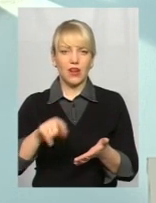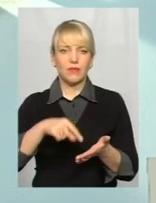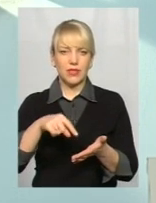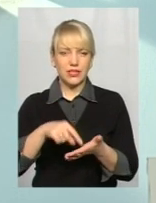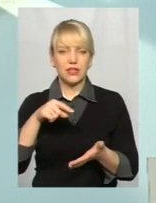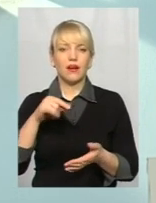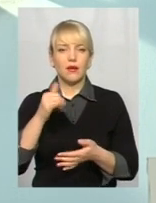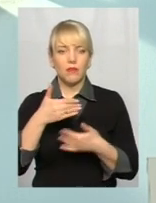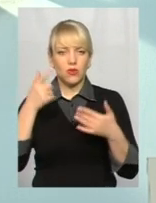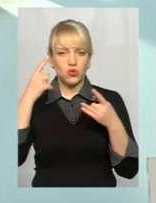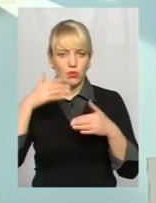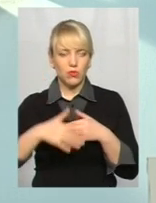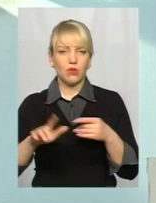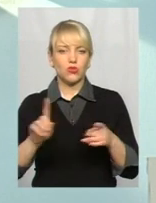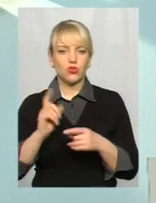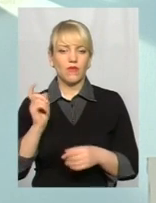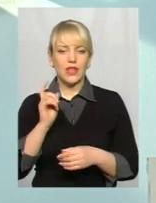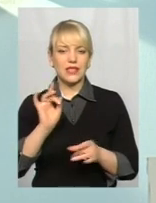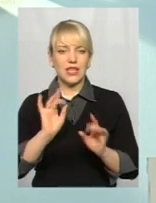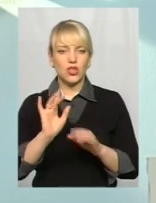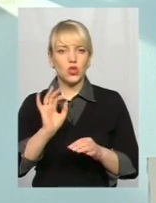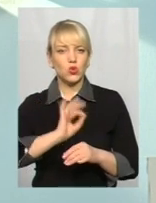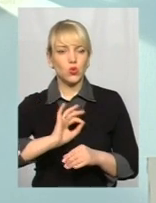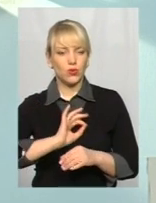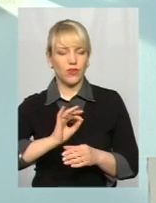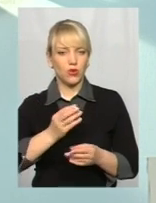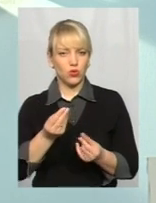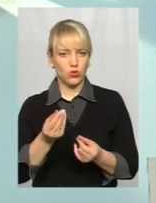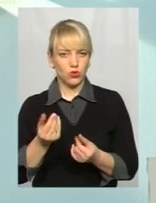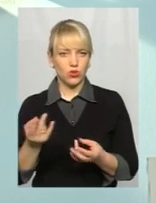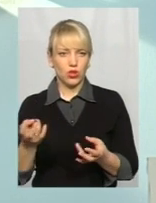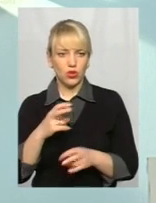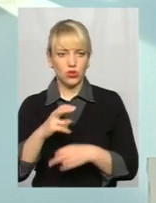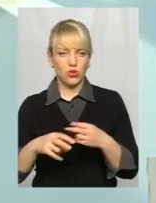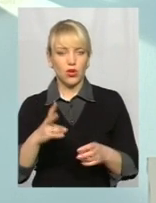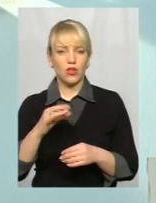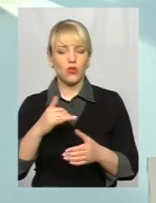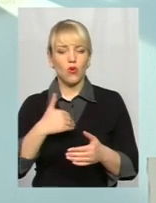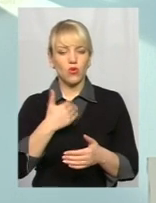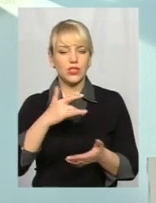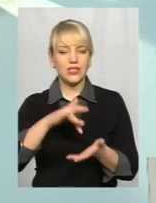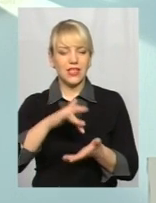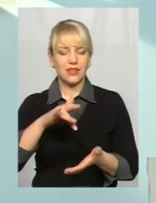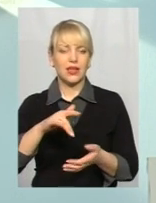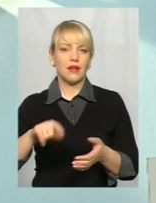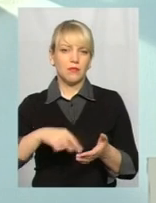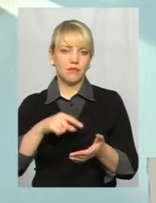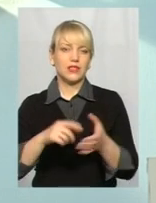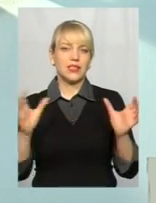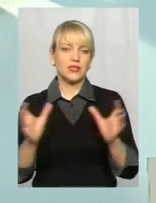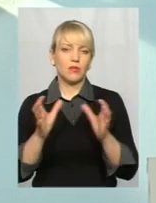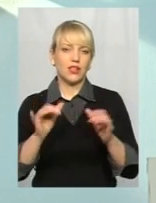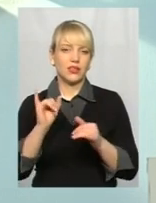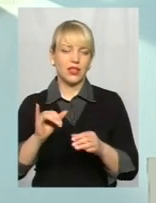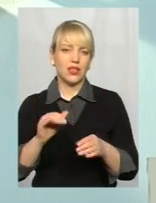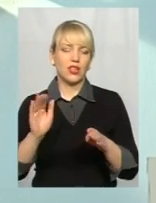власники рекламних конструкцій шукають свою комерційну вигоду. Але хочеться все-таки центр міста, ядро міста зберігти і очистити